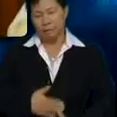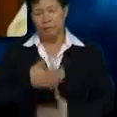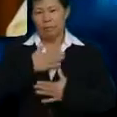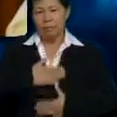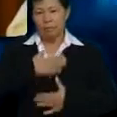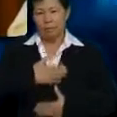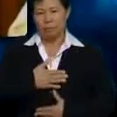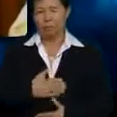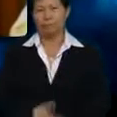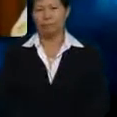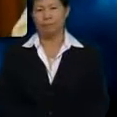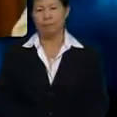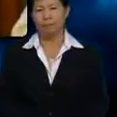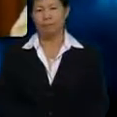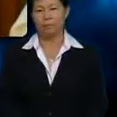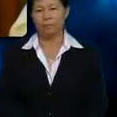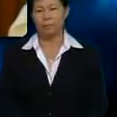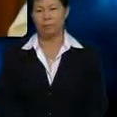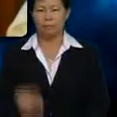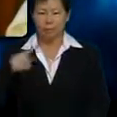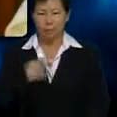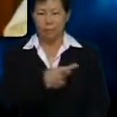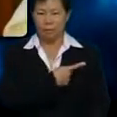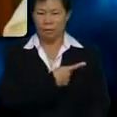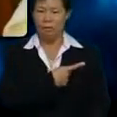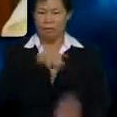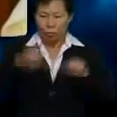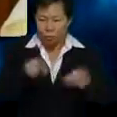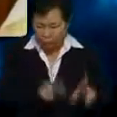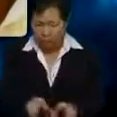Yelah Kita boleh merancang